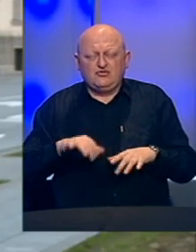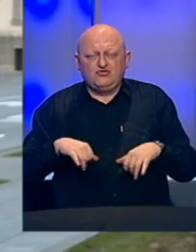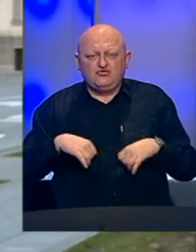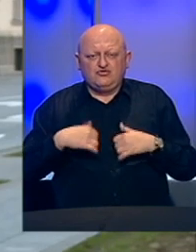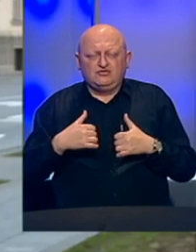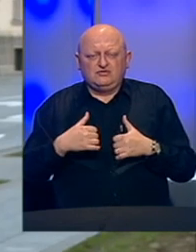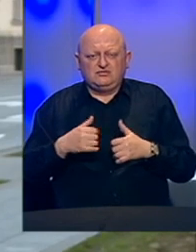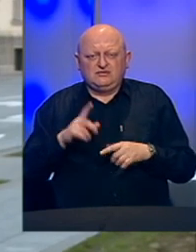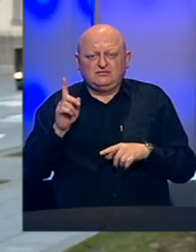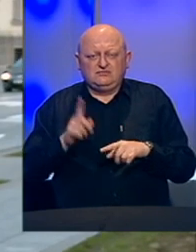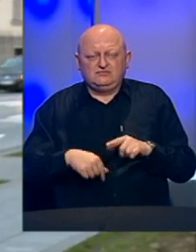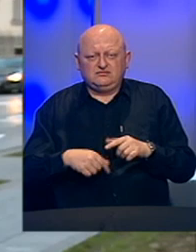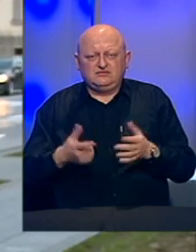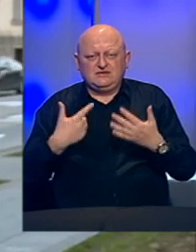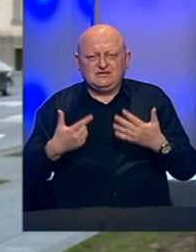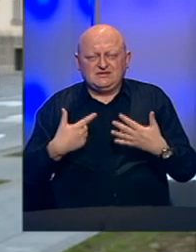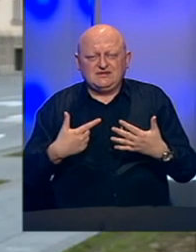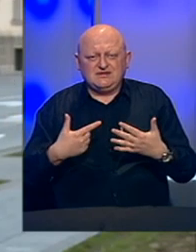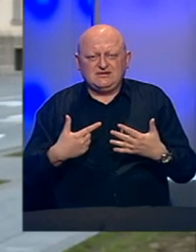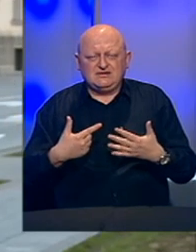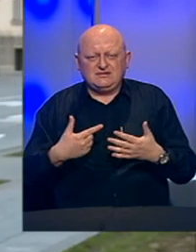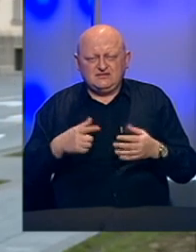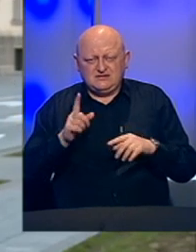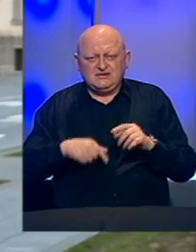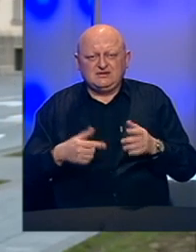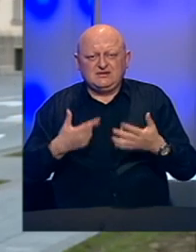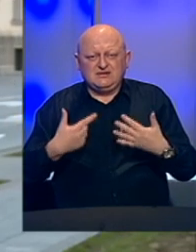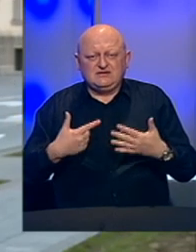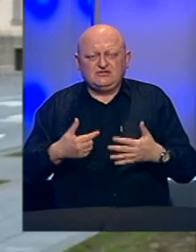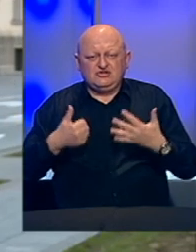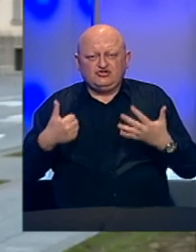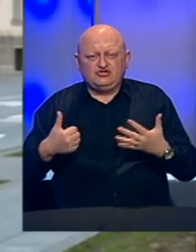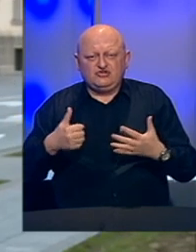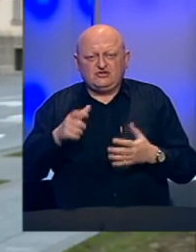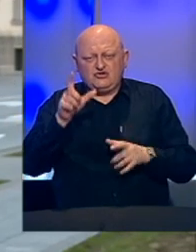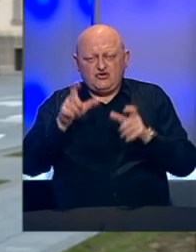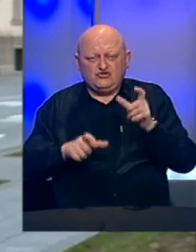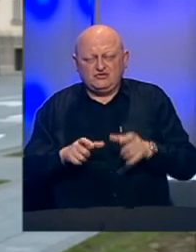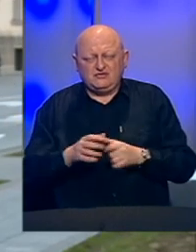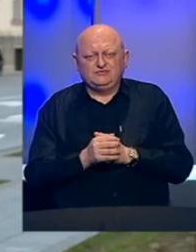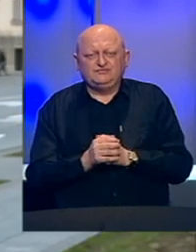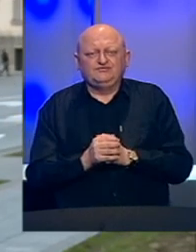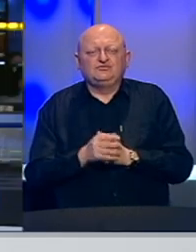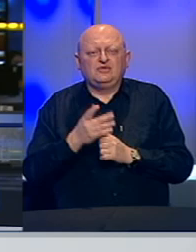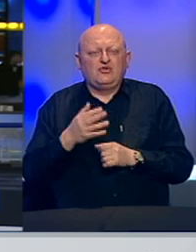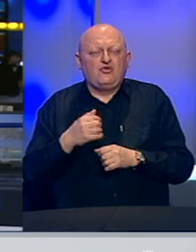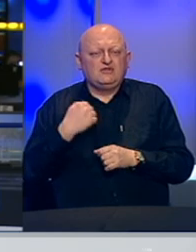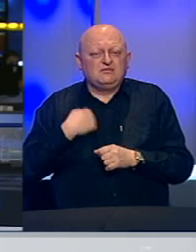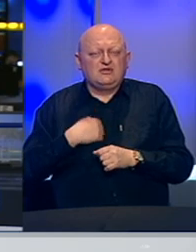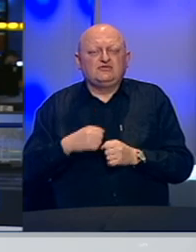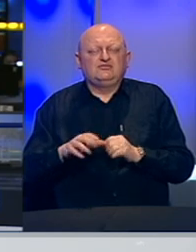ujutro kažnjena 76 građana. Toliko iz Banja Luke, studio.